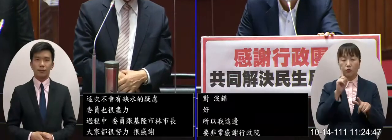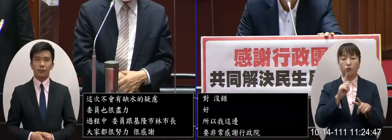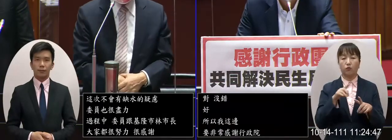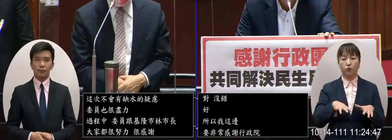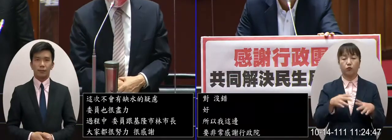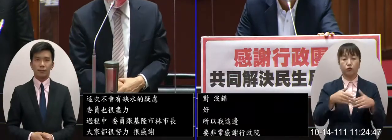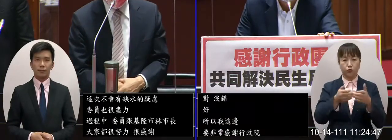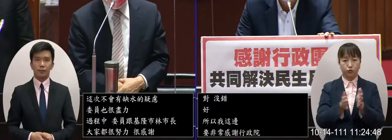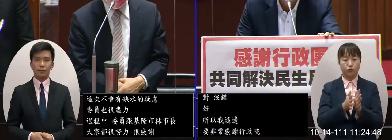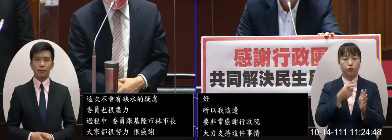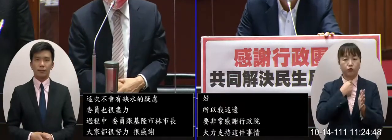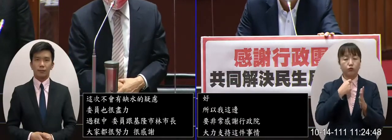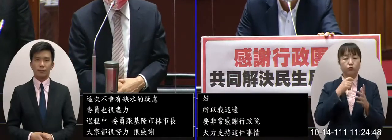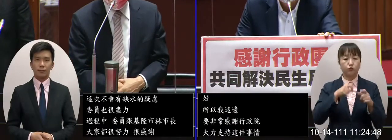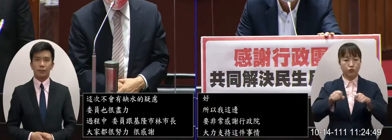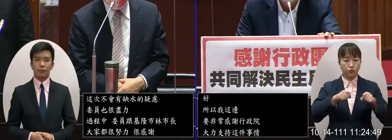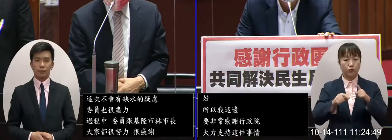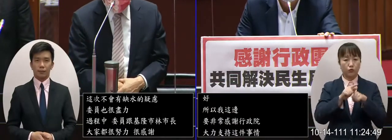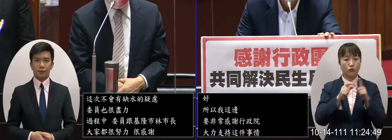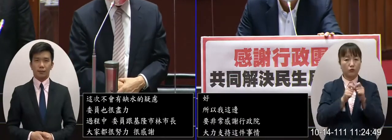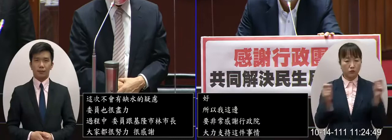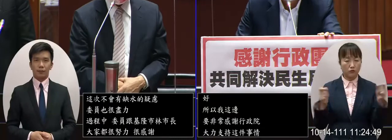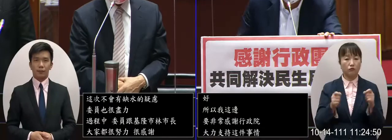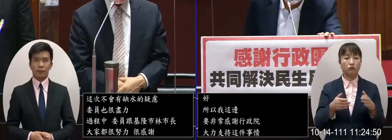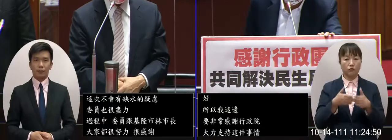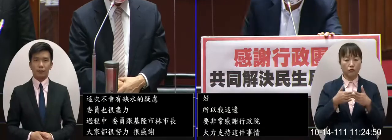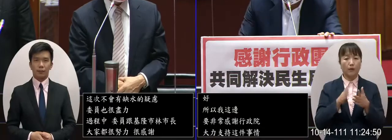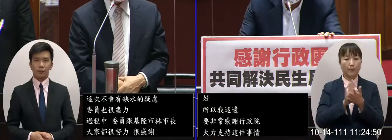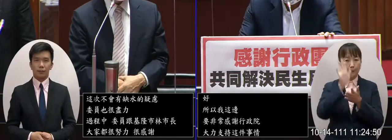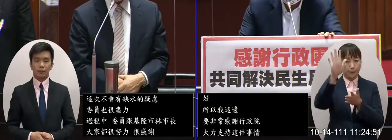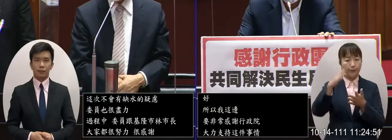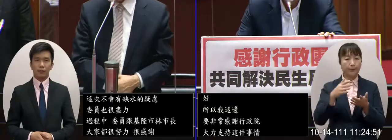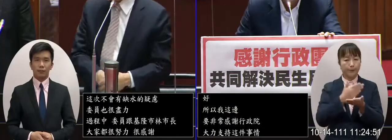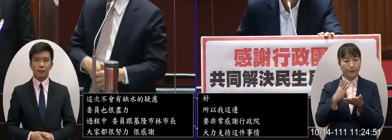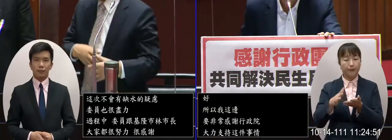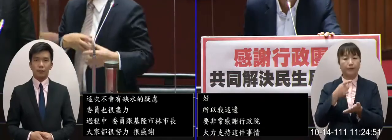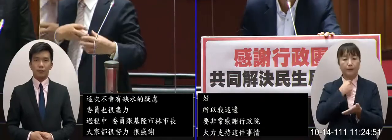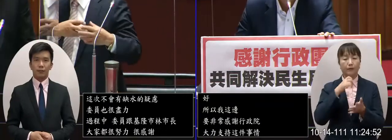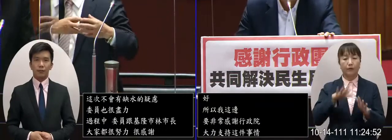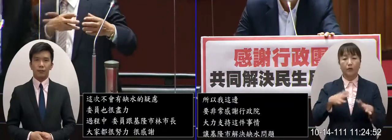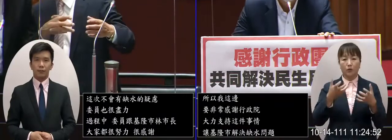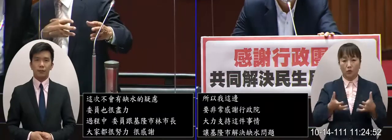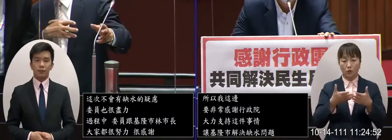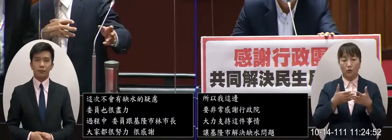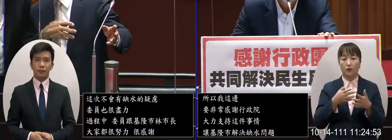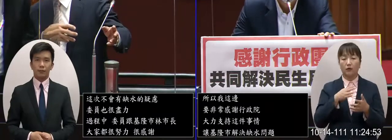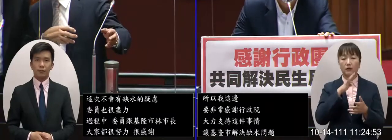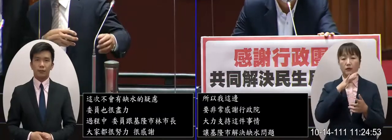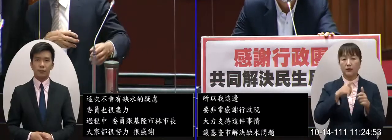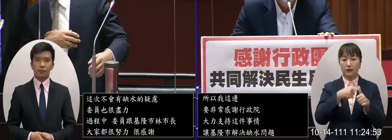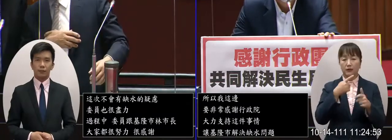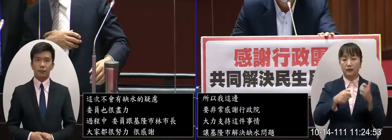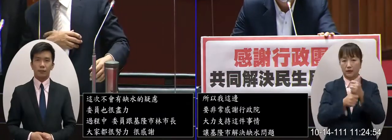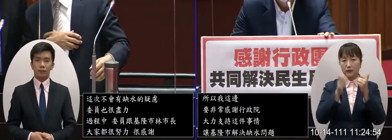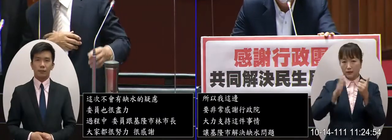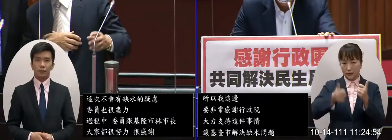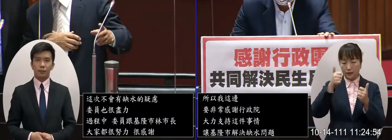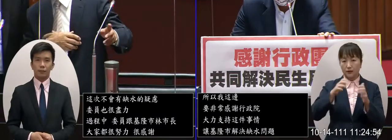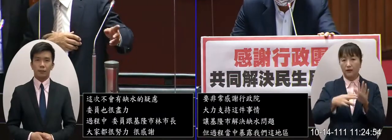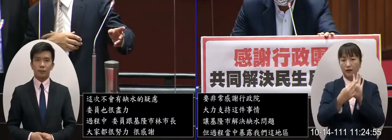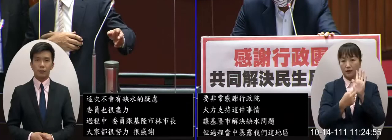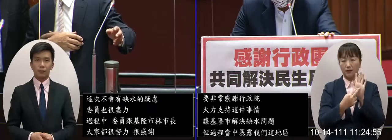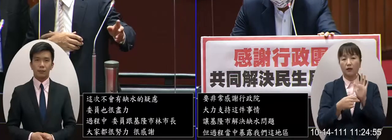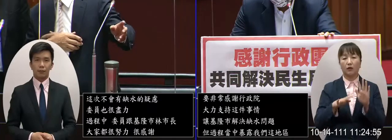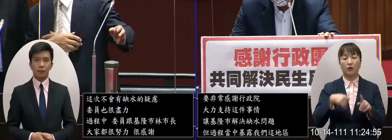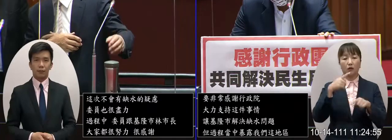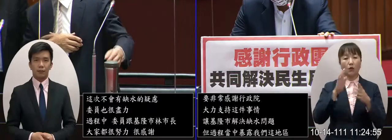區其實還需要有個短中長期的計畫解決未來那當時有做一些重點能不能請我們的市長來說